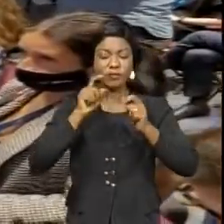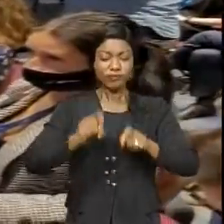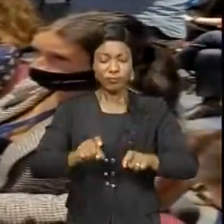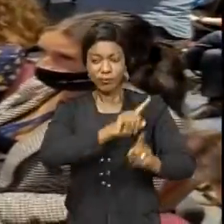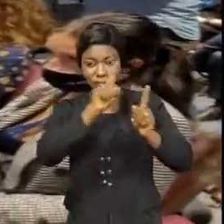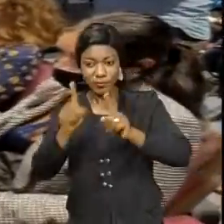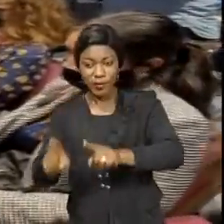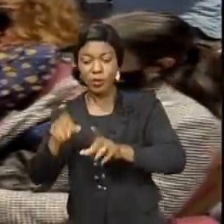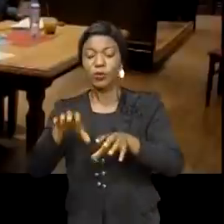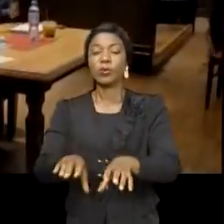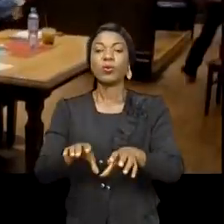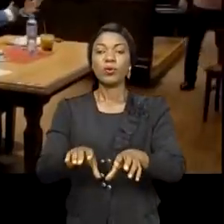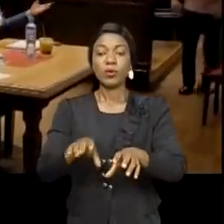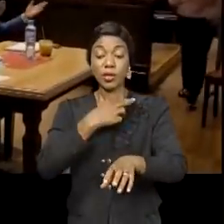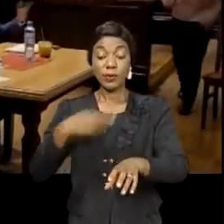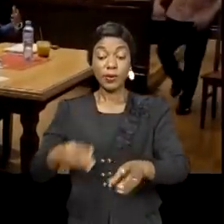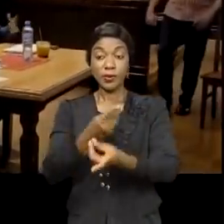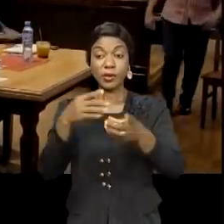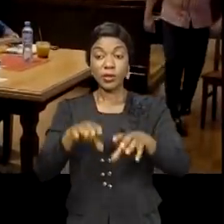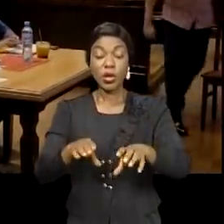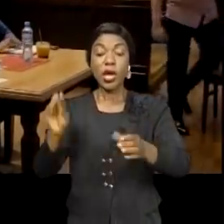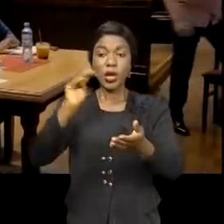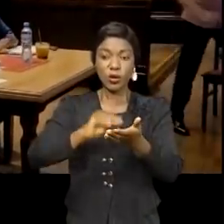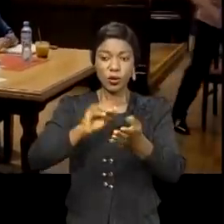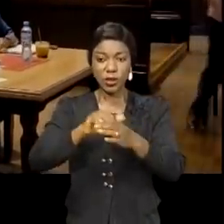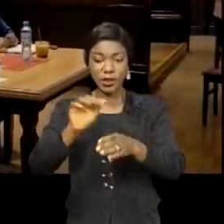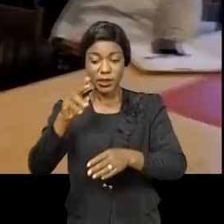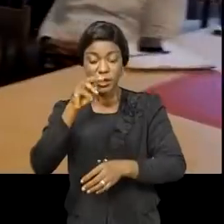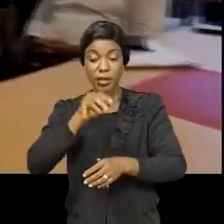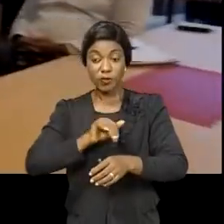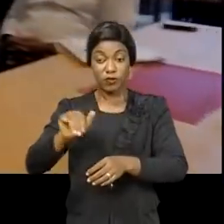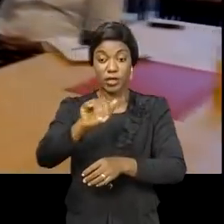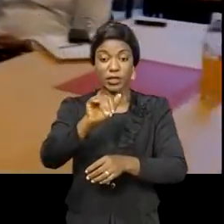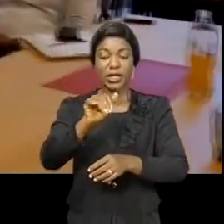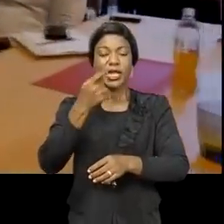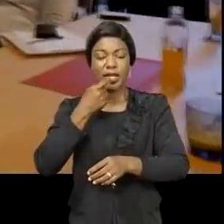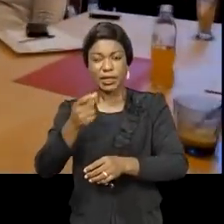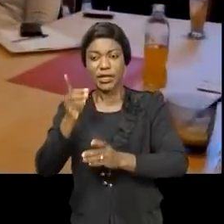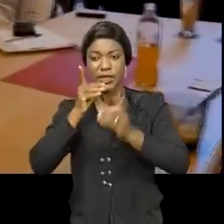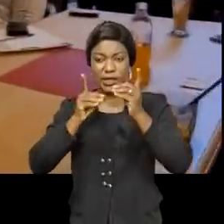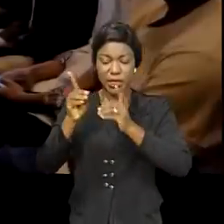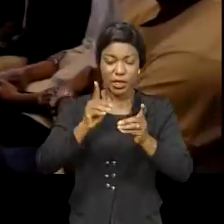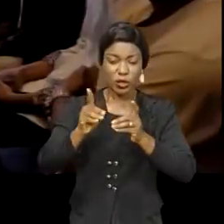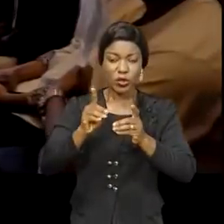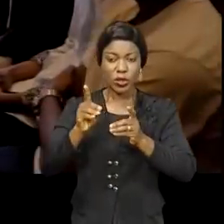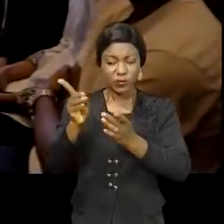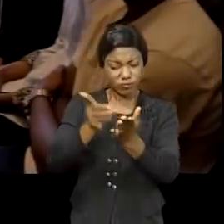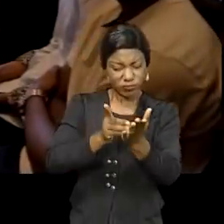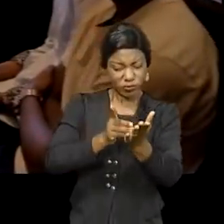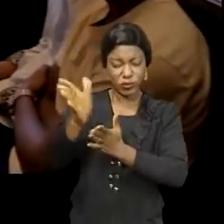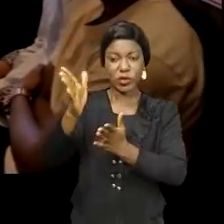République démocratique du Congo. Autre volée de cette mission, c'est ce dialogue direct avec les étudiants congolais,